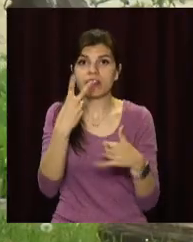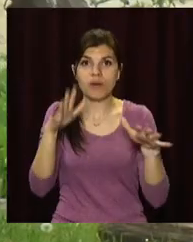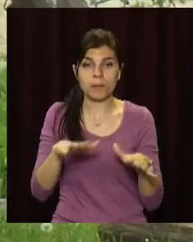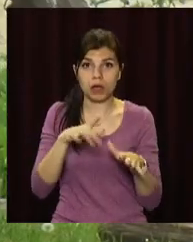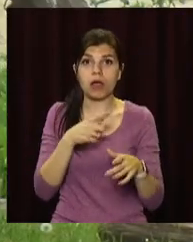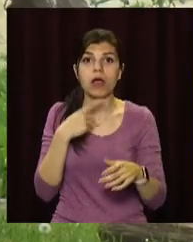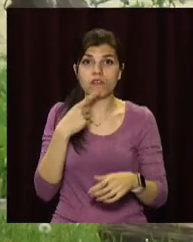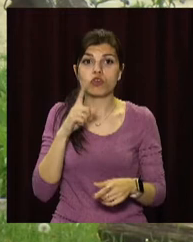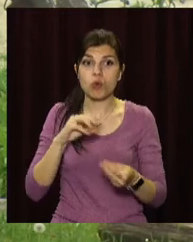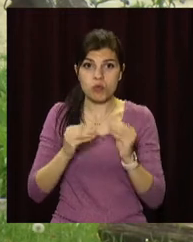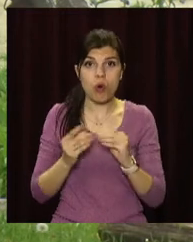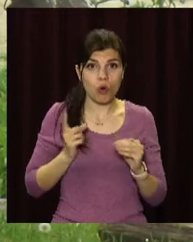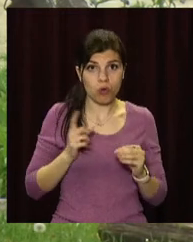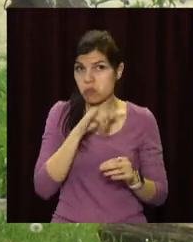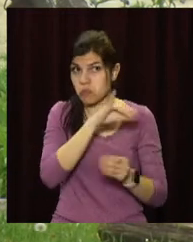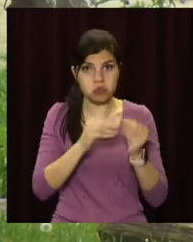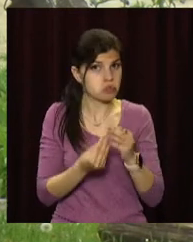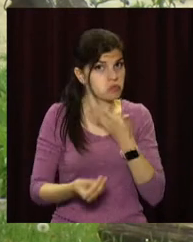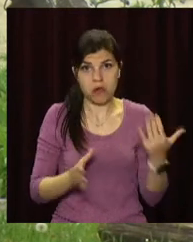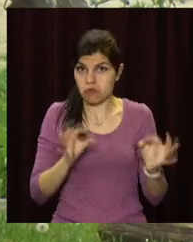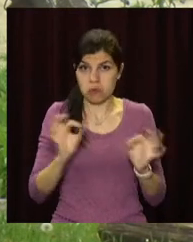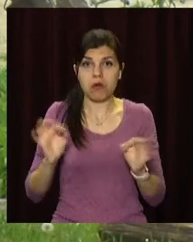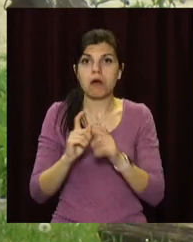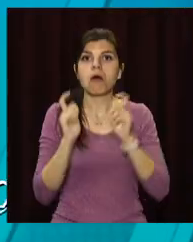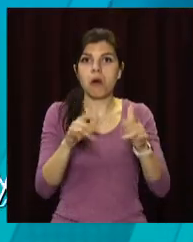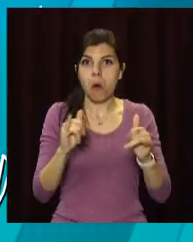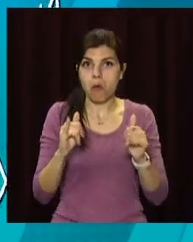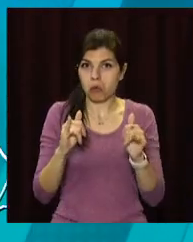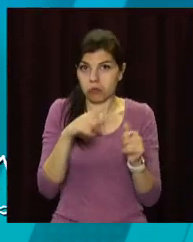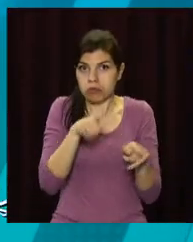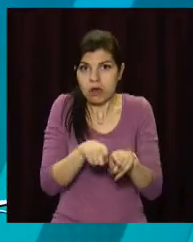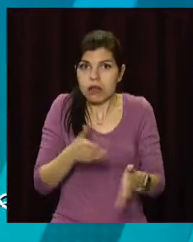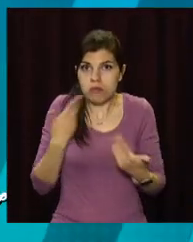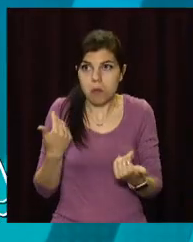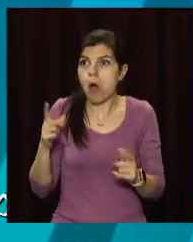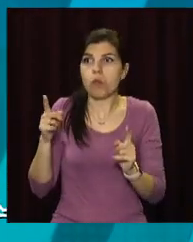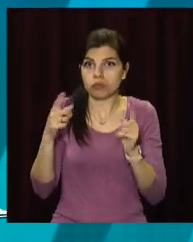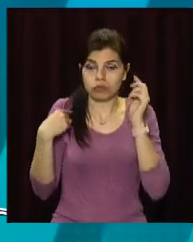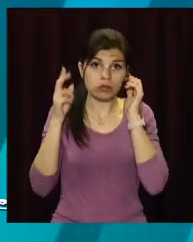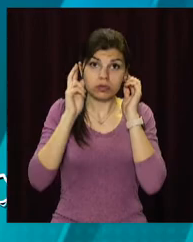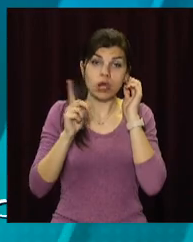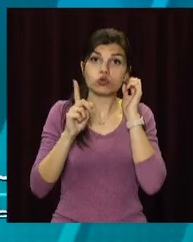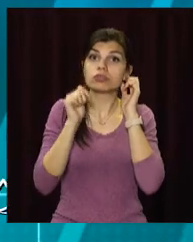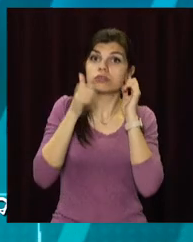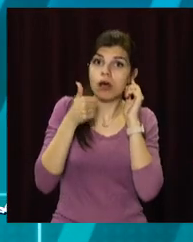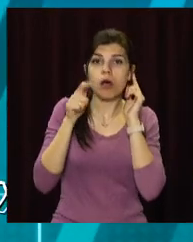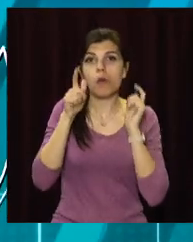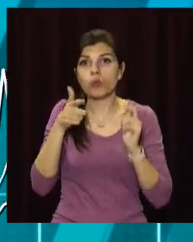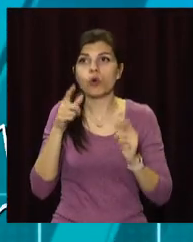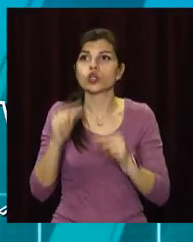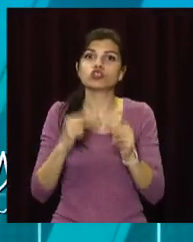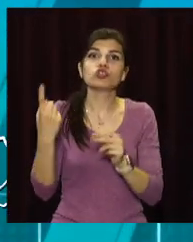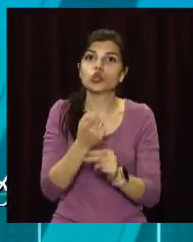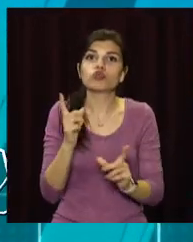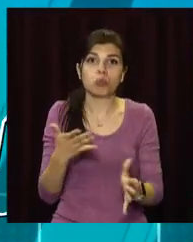проблем з охороною не мають. І таких листів, як колеги у Дніпрі, не отримували. Я не знаю, що буде завтра, післязавтра, через тиждень, але